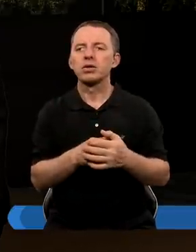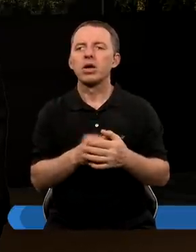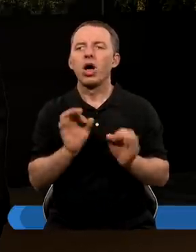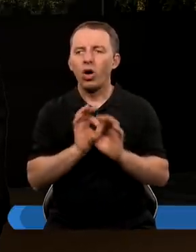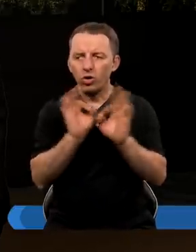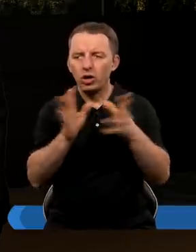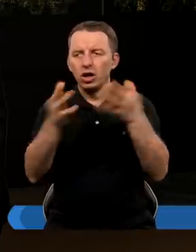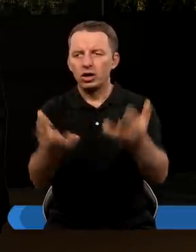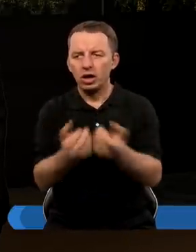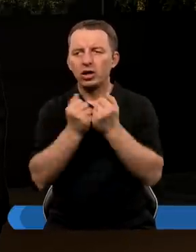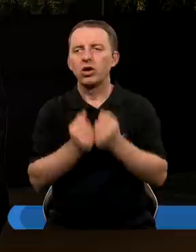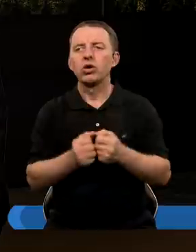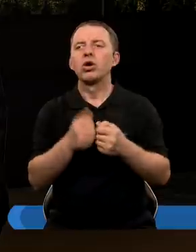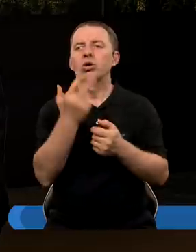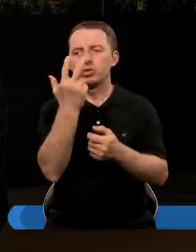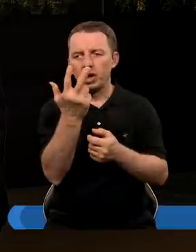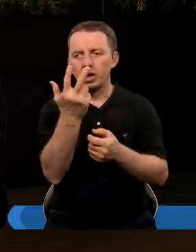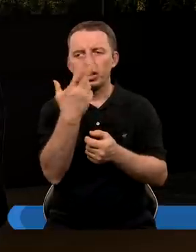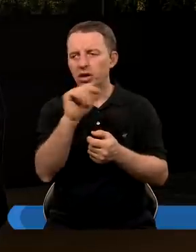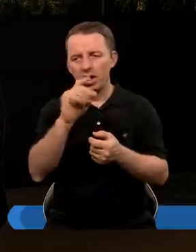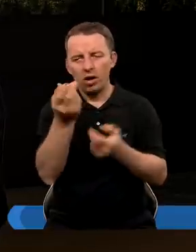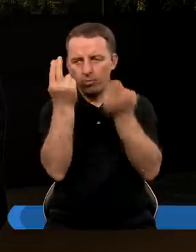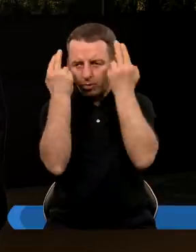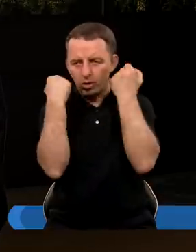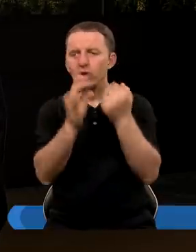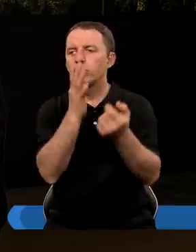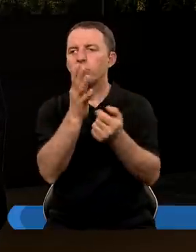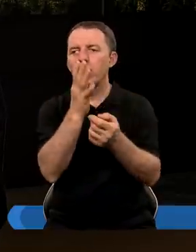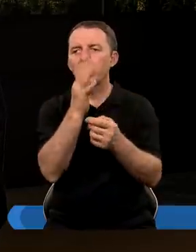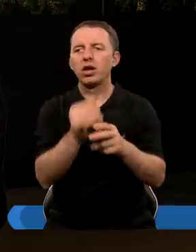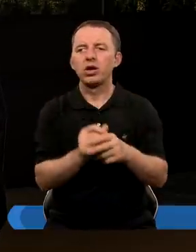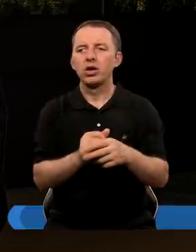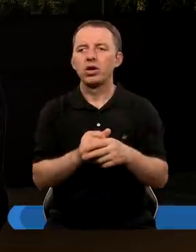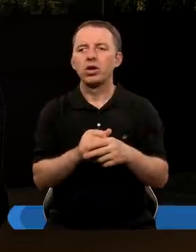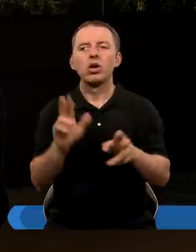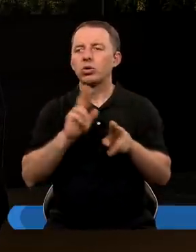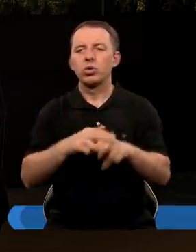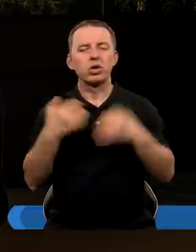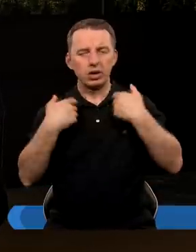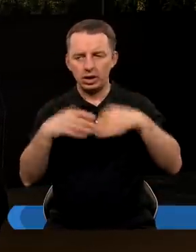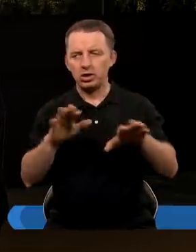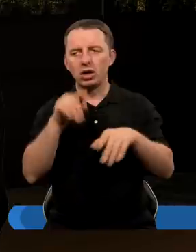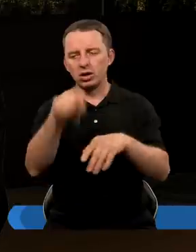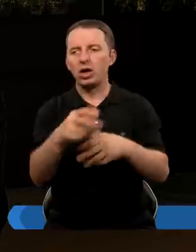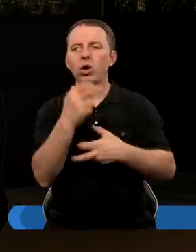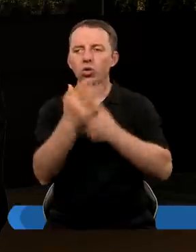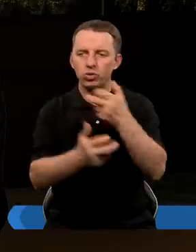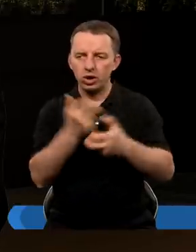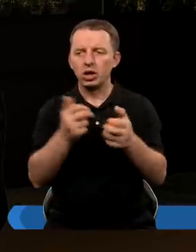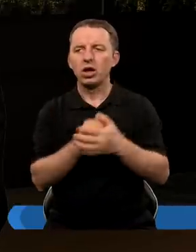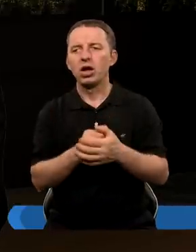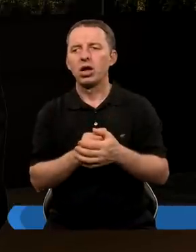Oczywiście znalazło się trzech niepokornych Judejczyków, którzy nie chcieli tego uczynić,